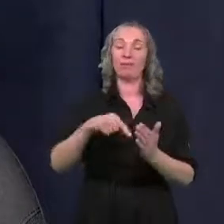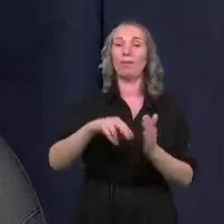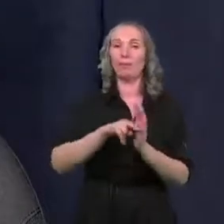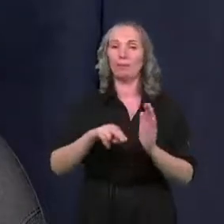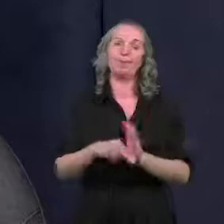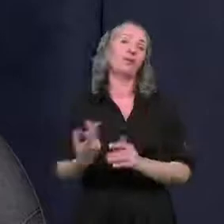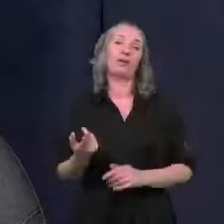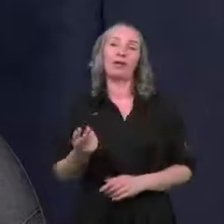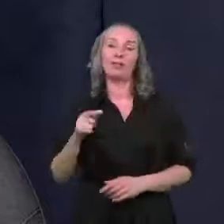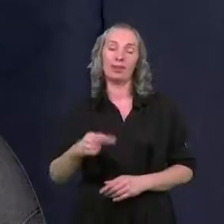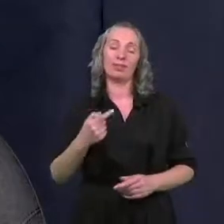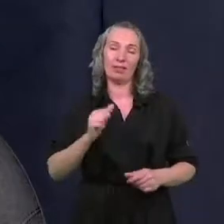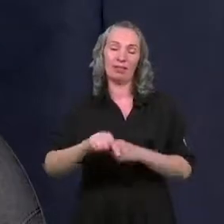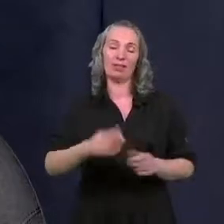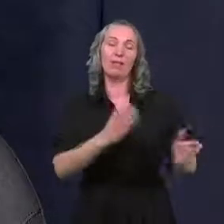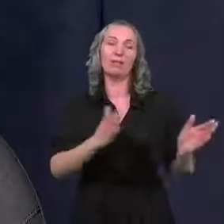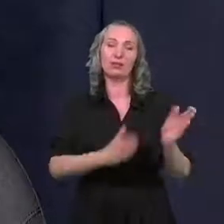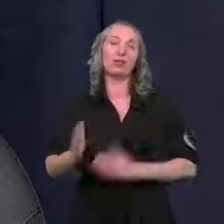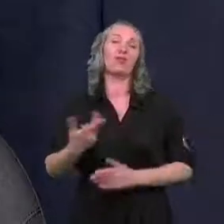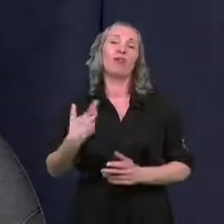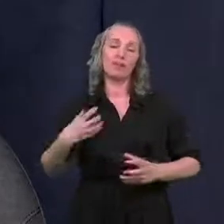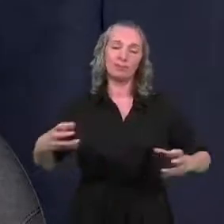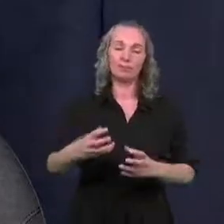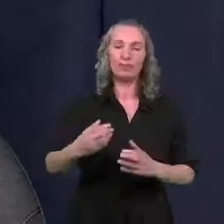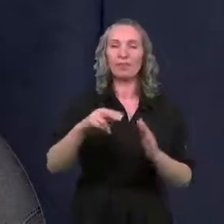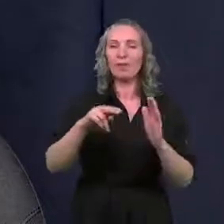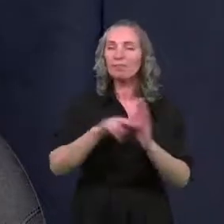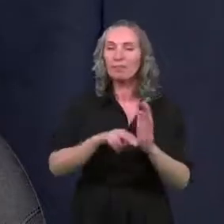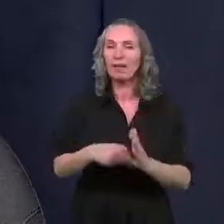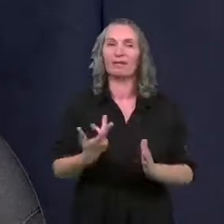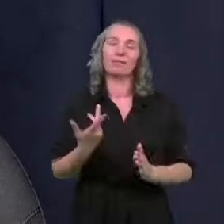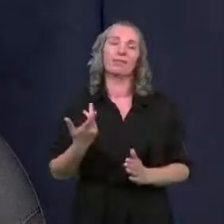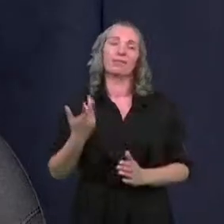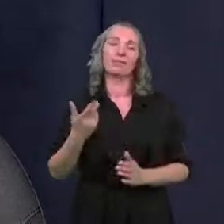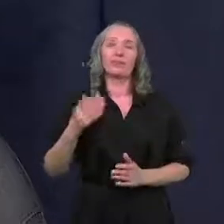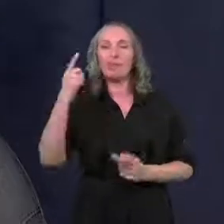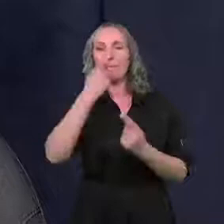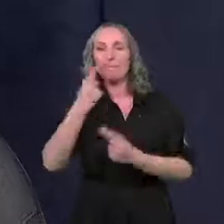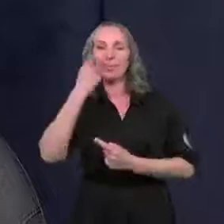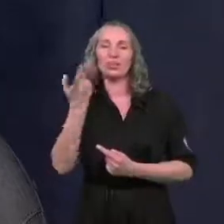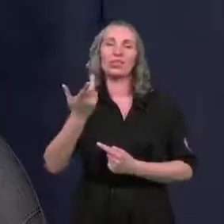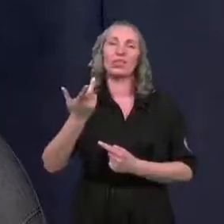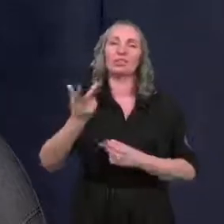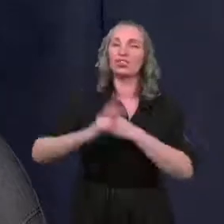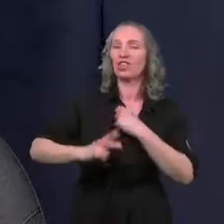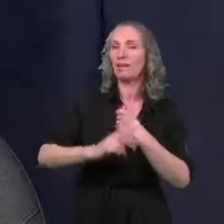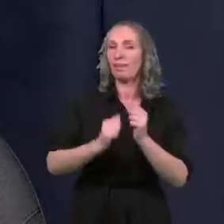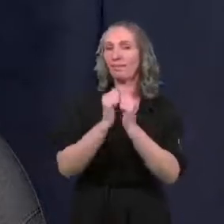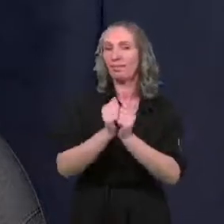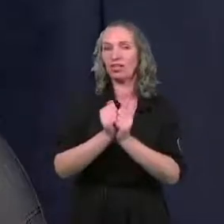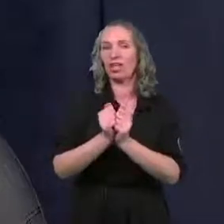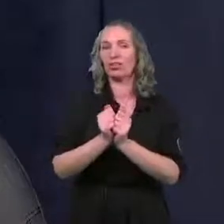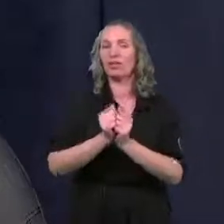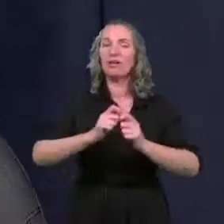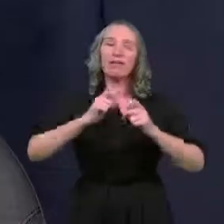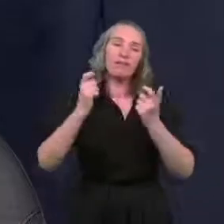w tej chwili jest przygotowywany. Mamy ścisły harmonogram. Także sądzę, że gdzieś tak pewnie sierpień, wrzesień, właściwie